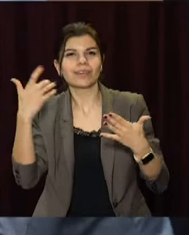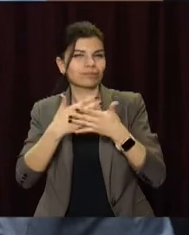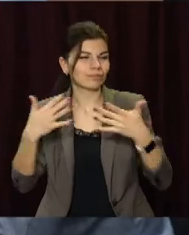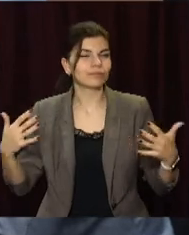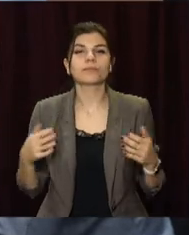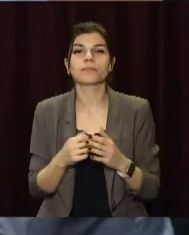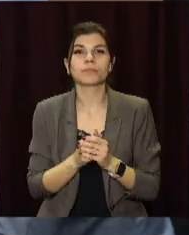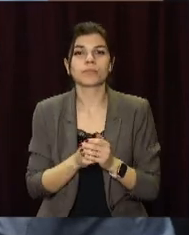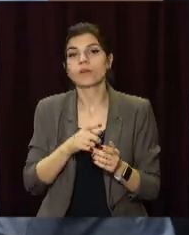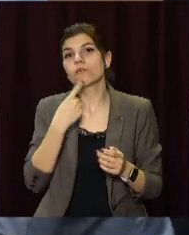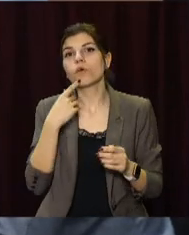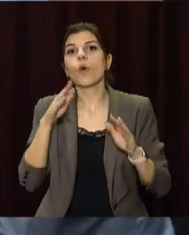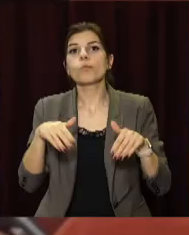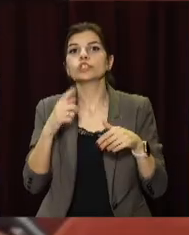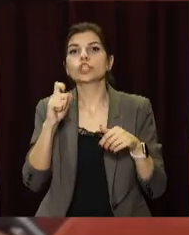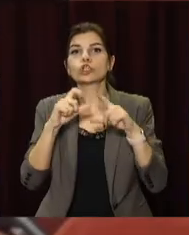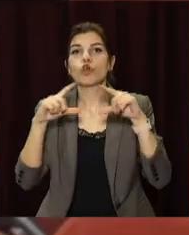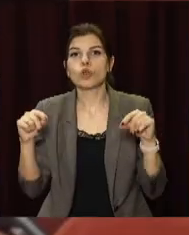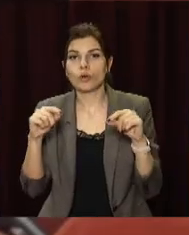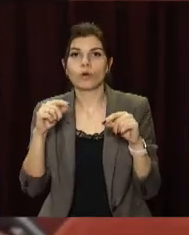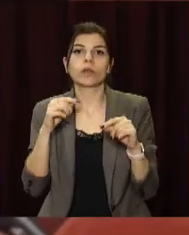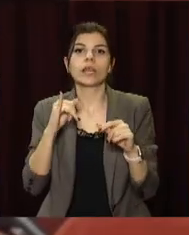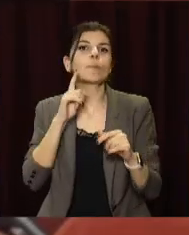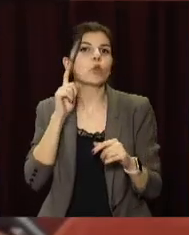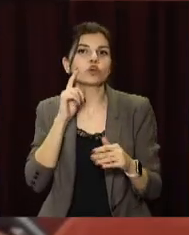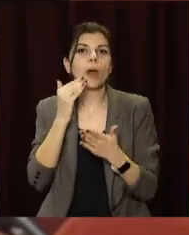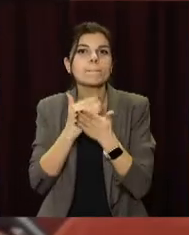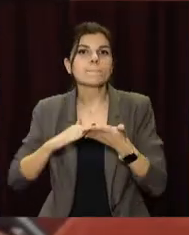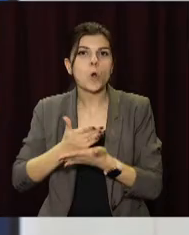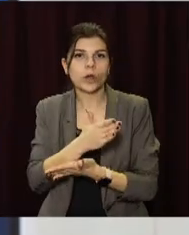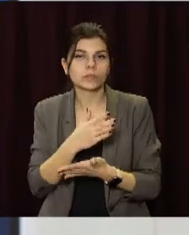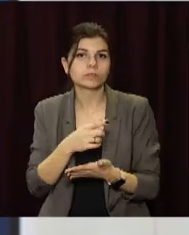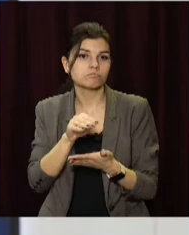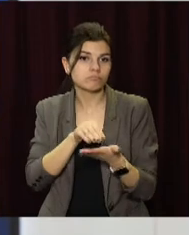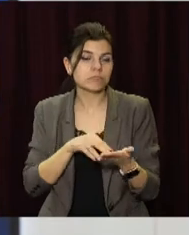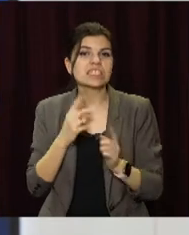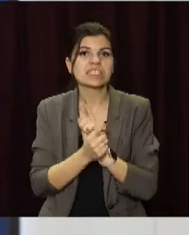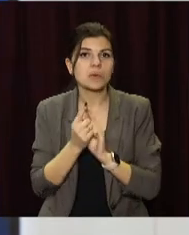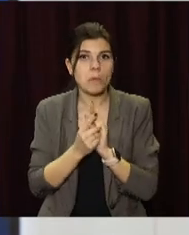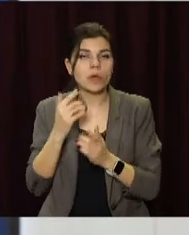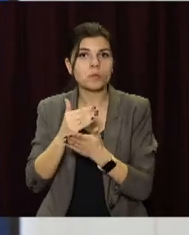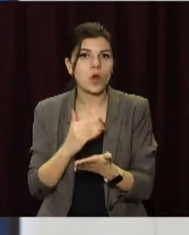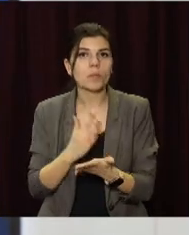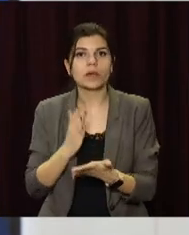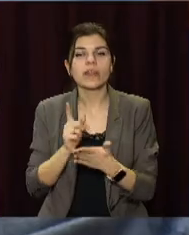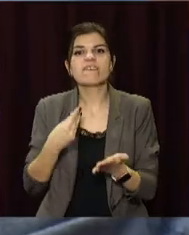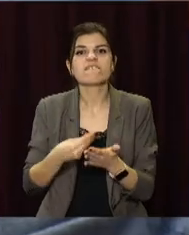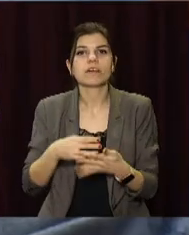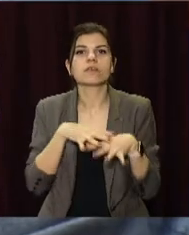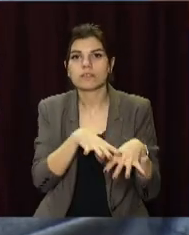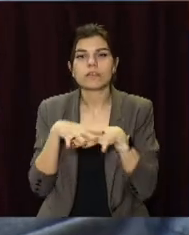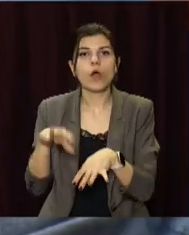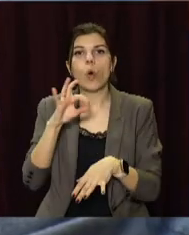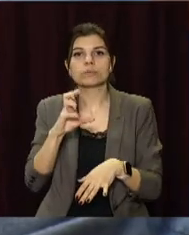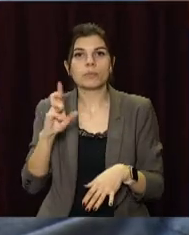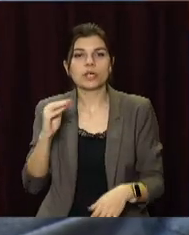деякі заклади позашкільної роботи та молодіжної політики. Зміни є і у програмі співфінансування міських